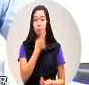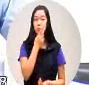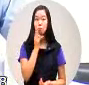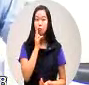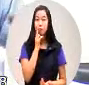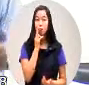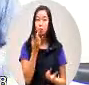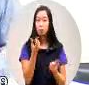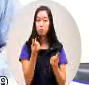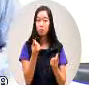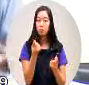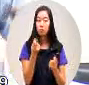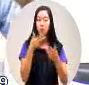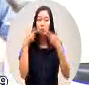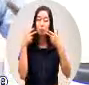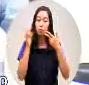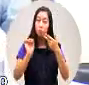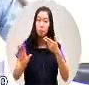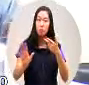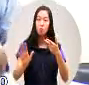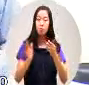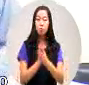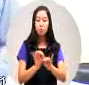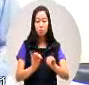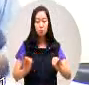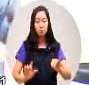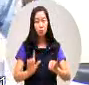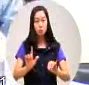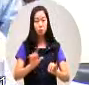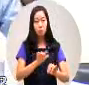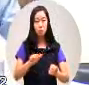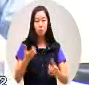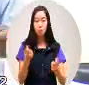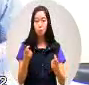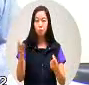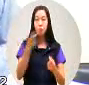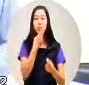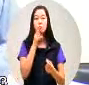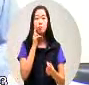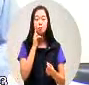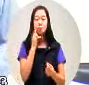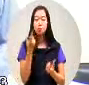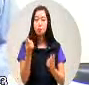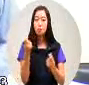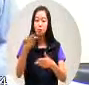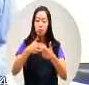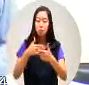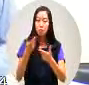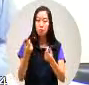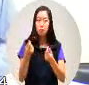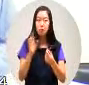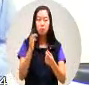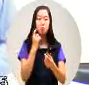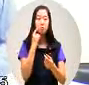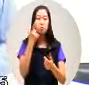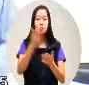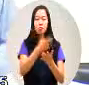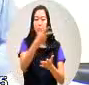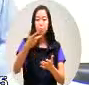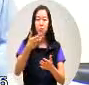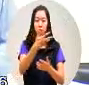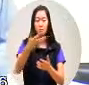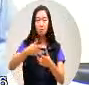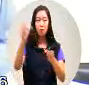原住民的财产它是地上屋的财产它是他们的生计不可以假借莫拉克台风